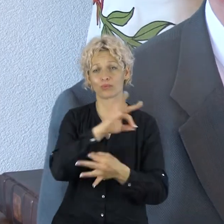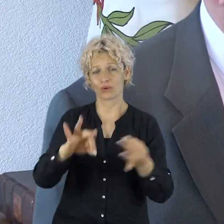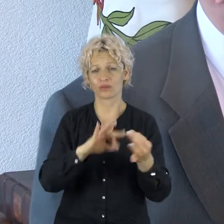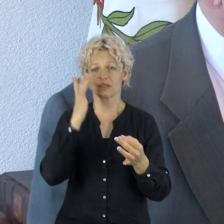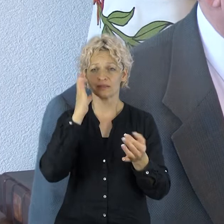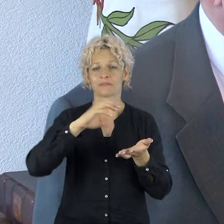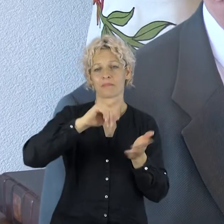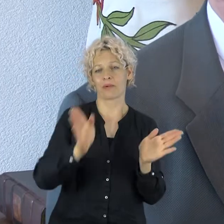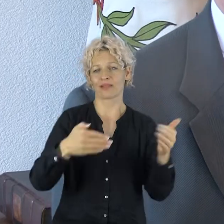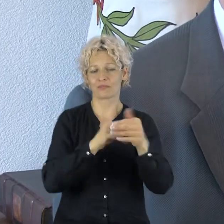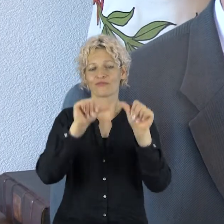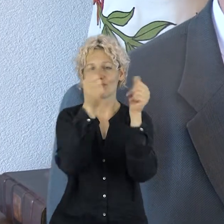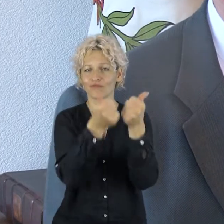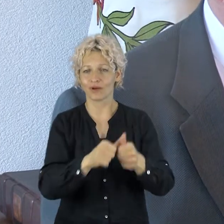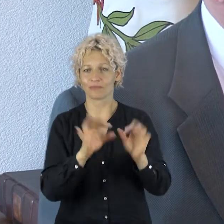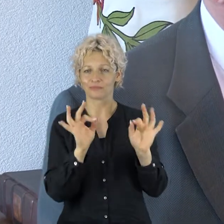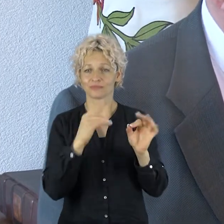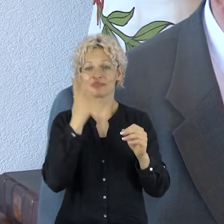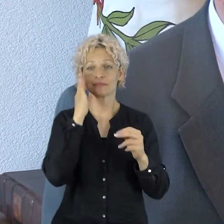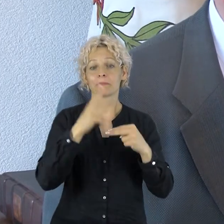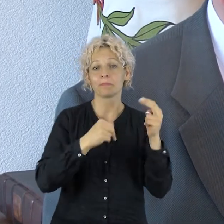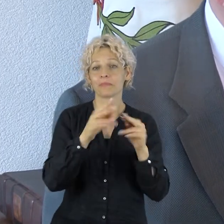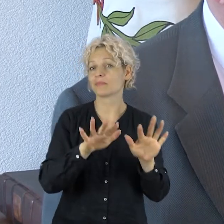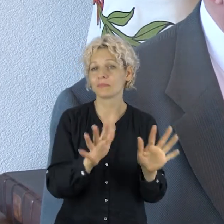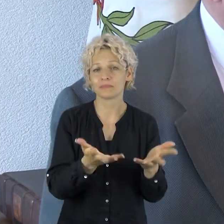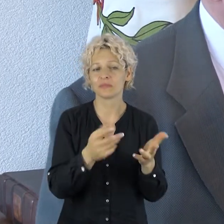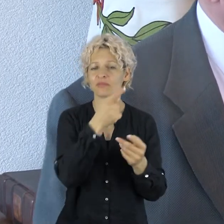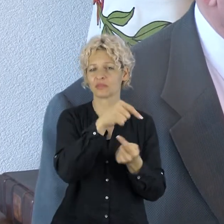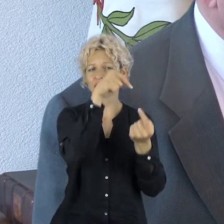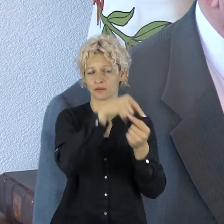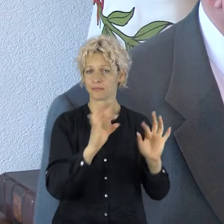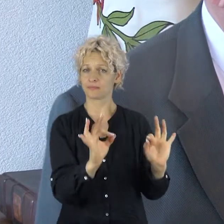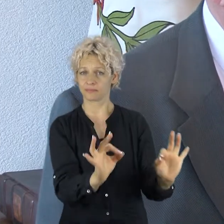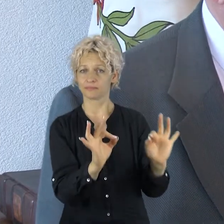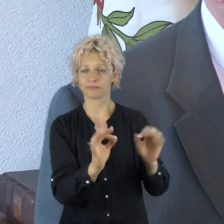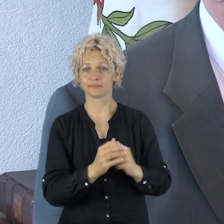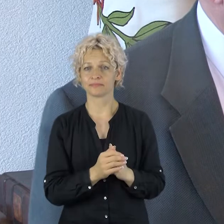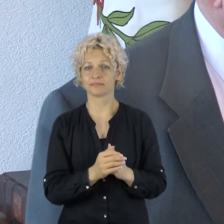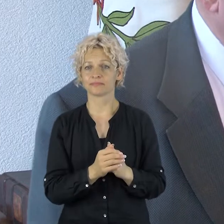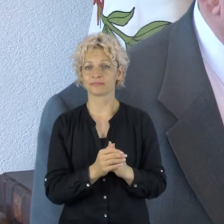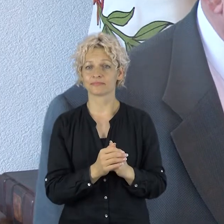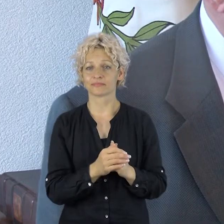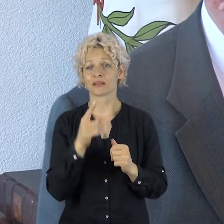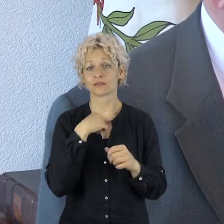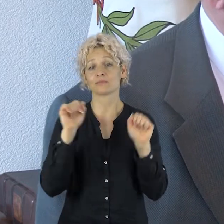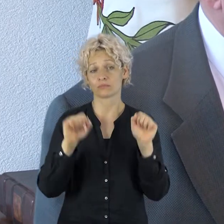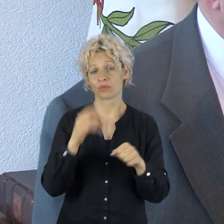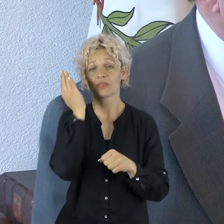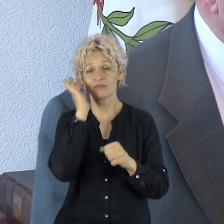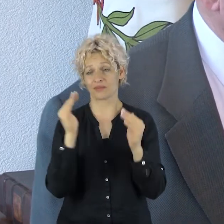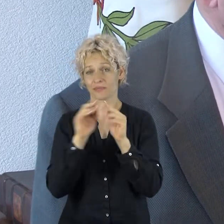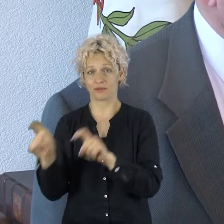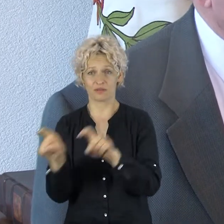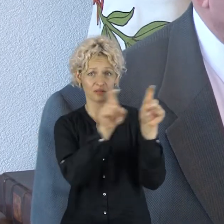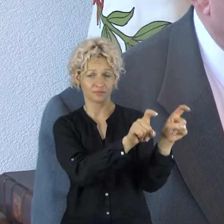jis visiškai pagal išplanavimą, pagal statybinius sprendimus, jis visiškai tinka galėtų tikti nakvinės